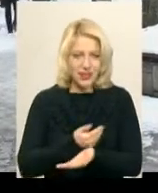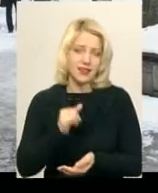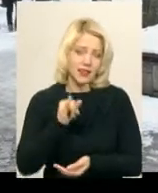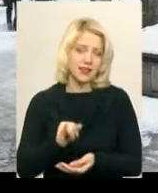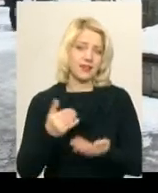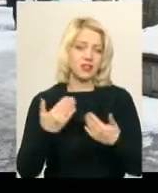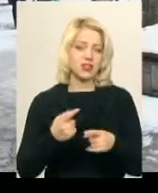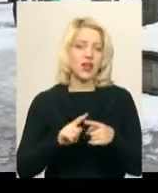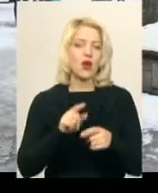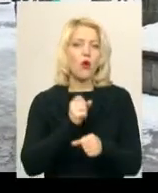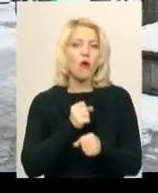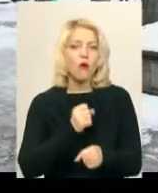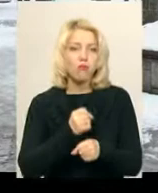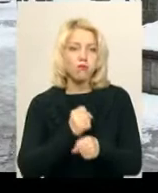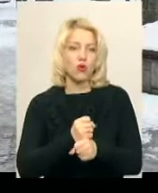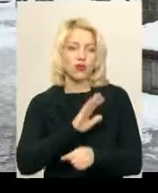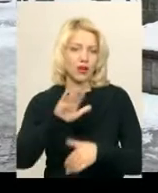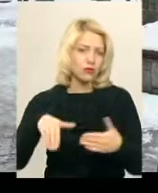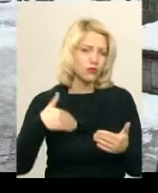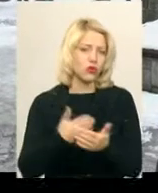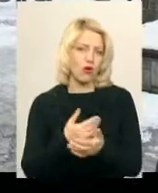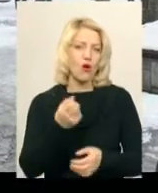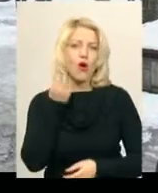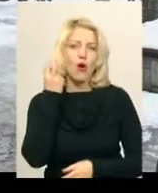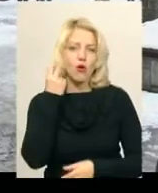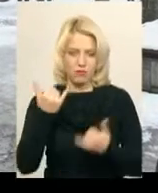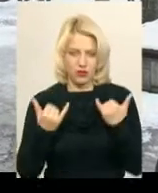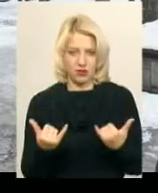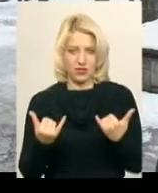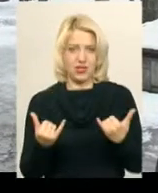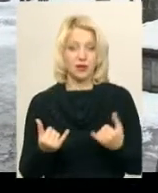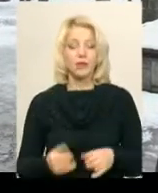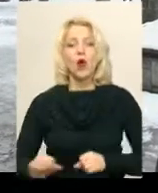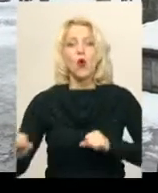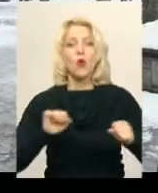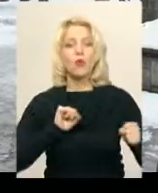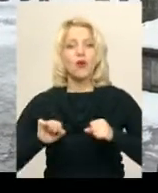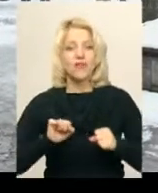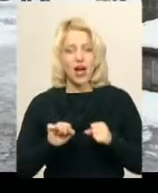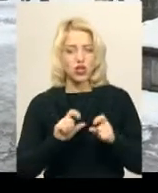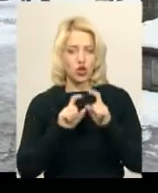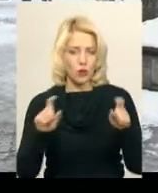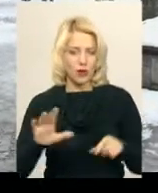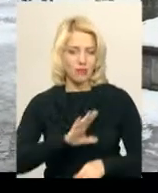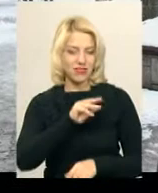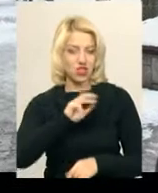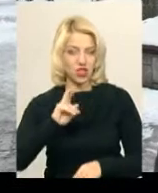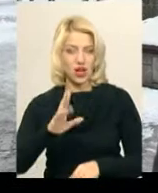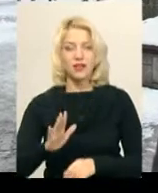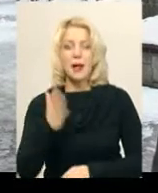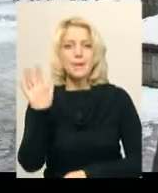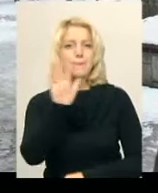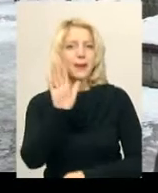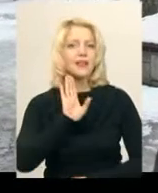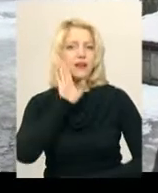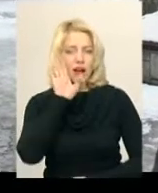практично до цієї пори, обіду. По управляючих компаніях, колишніх жеках з п'ятої години ранку вийшла